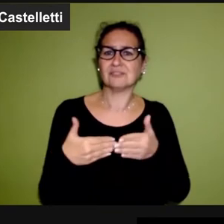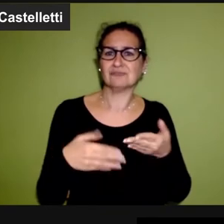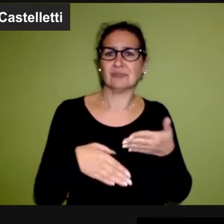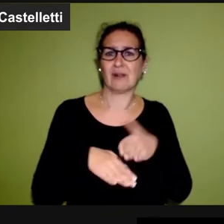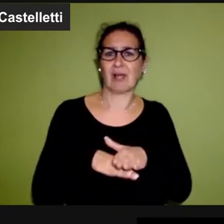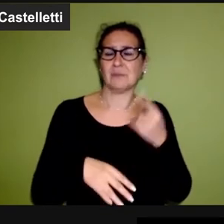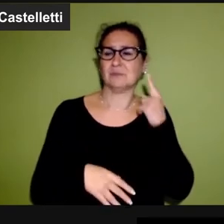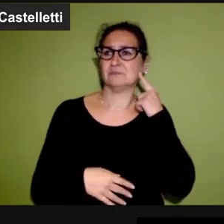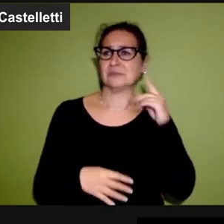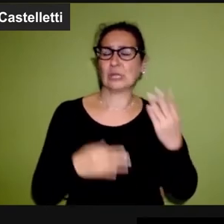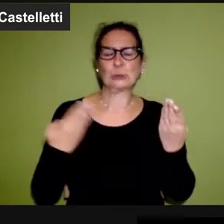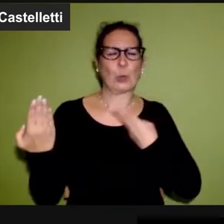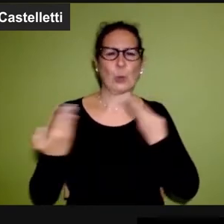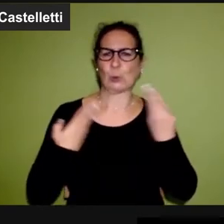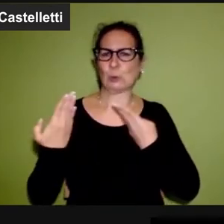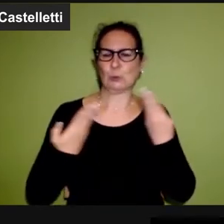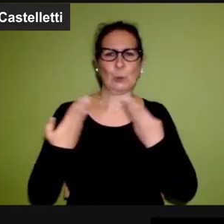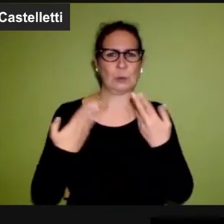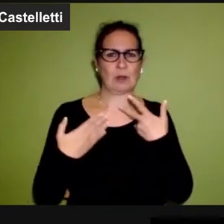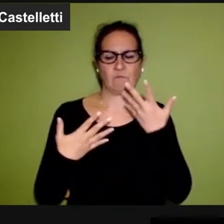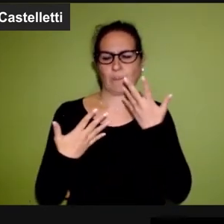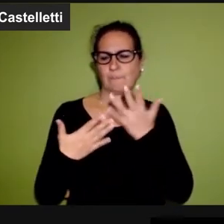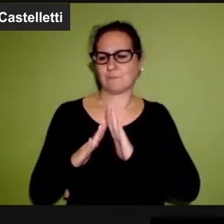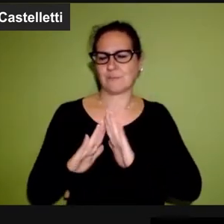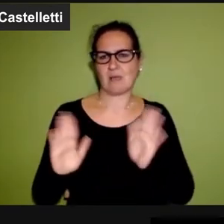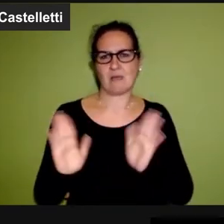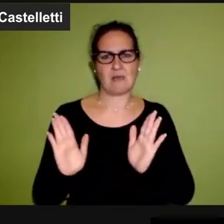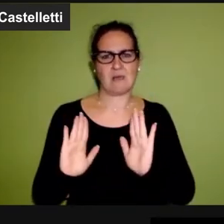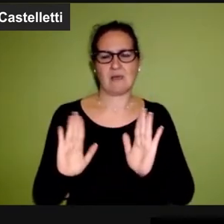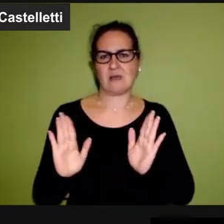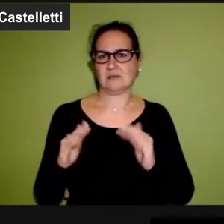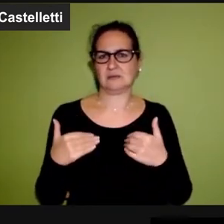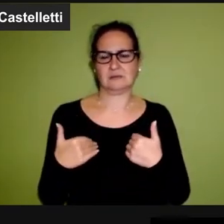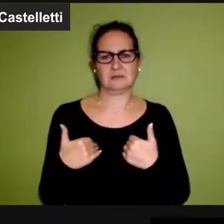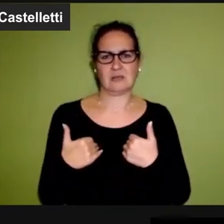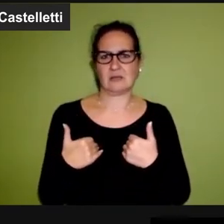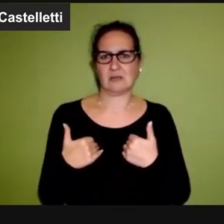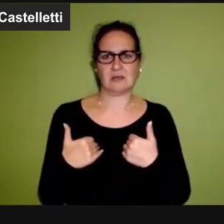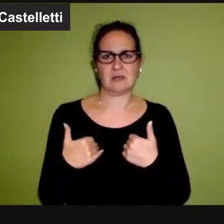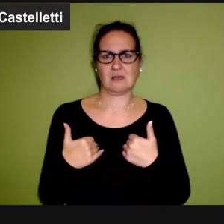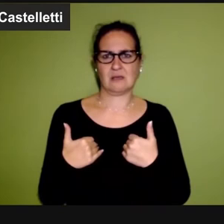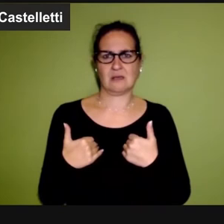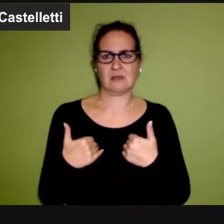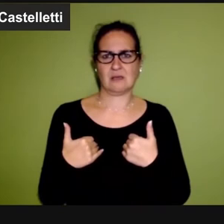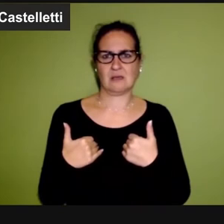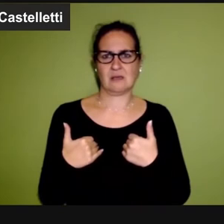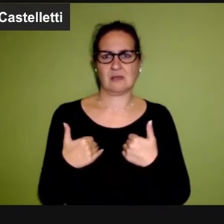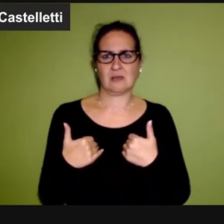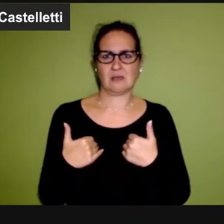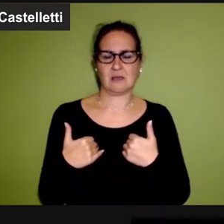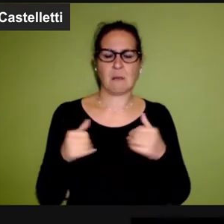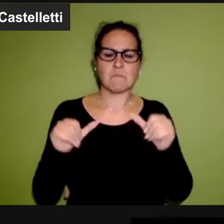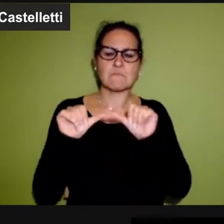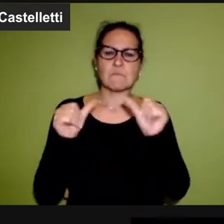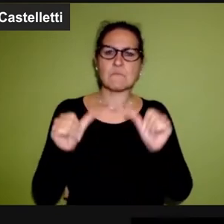di malati terminali come una condizione di tortura. Volevano uscirne, avrebbero voluto uscirne